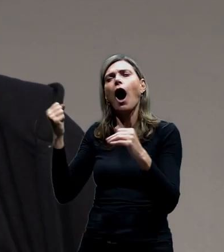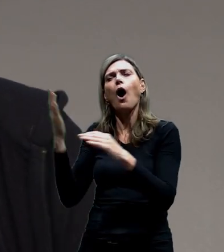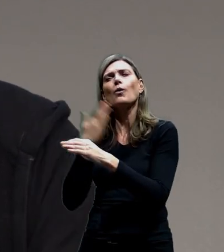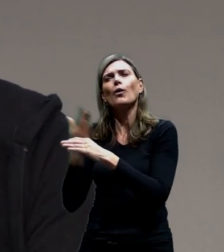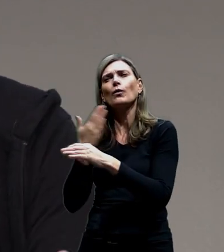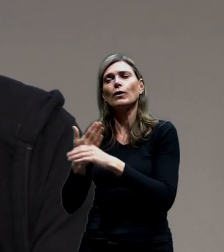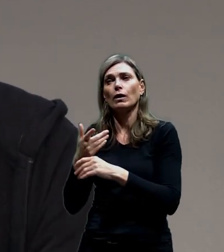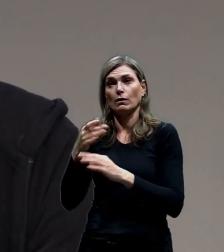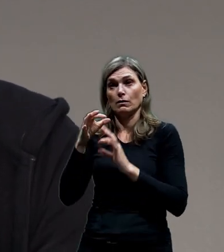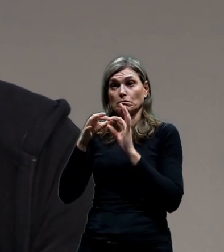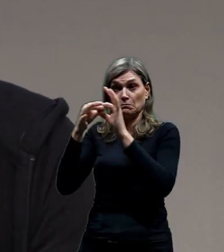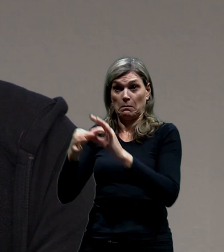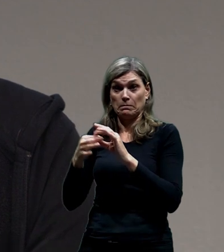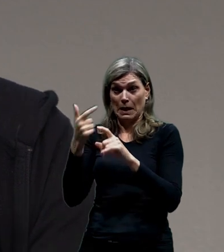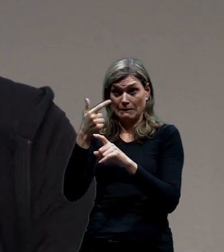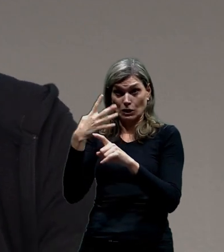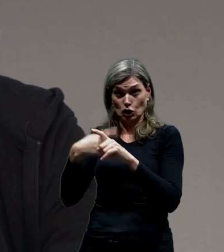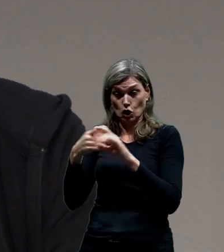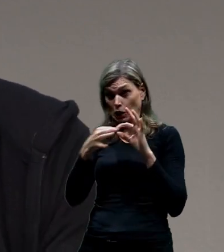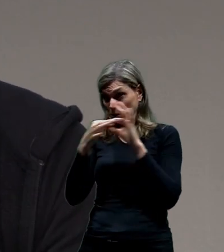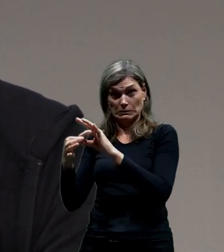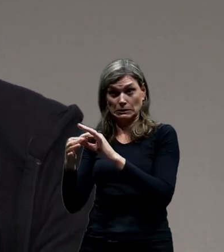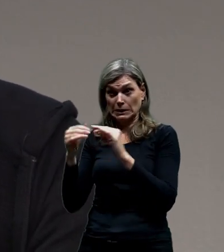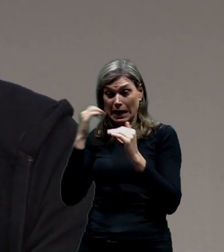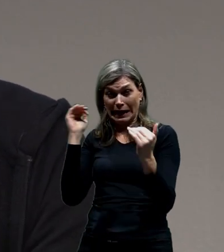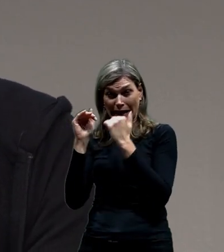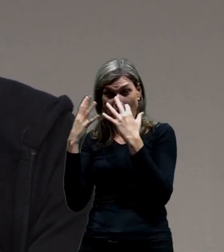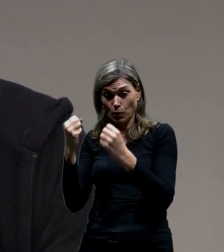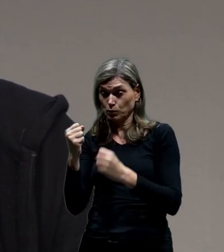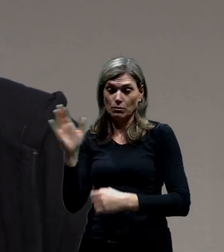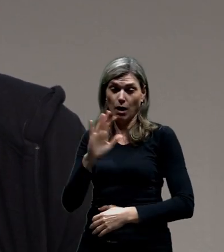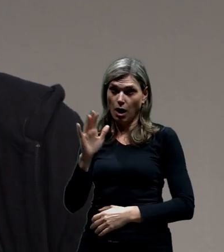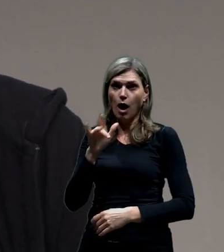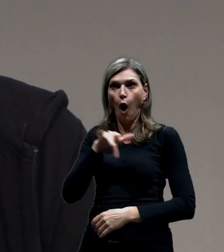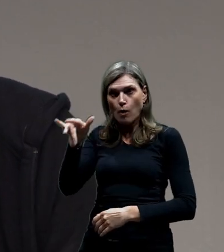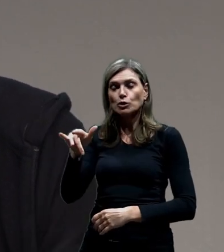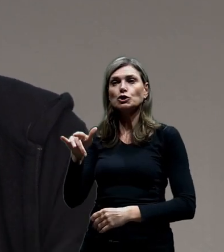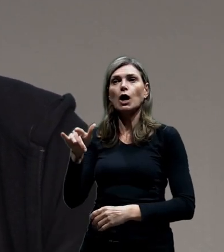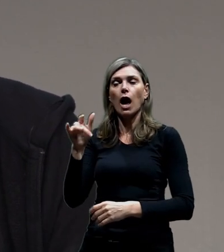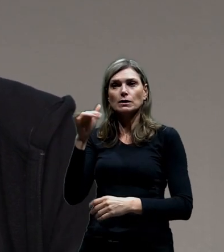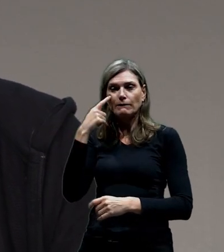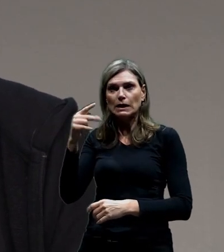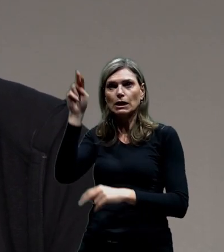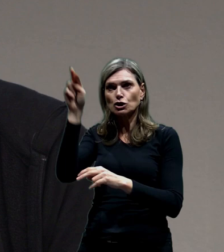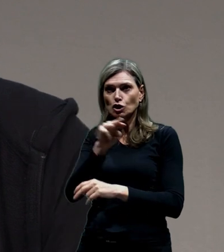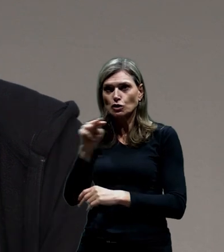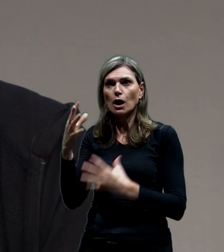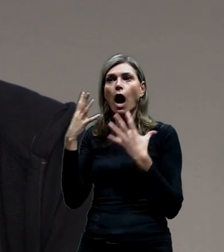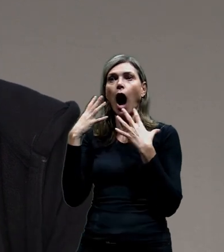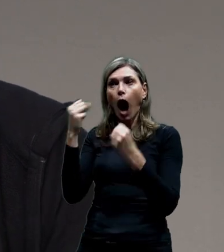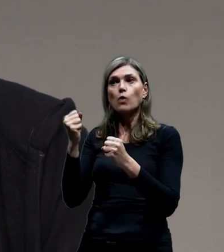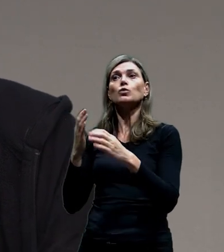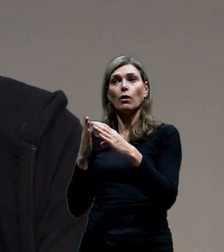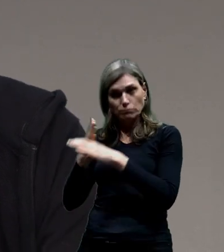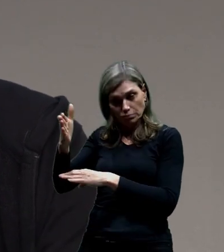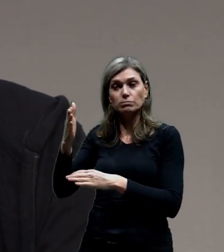24 hodin, to nevypadá takhle. Jsou tam chvíle, kdybyste viděli, že ta křižovátka normálně, že tím jako ty auta projedou.